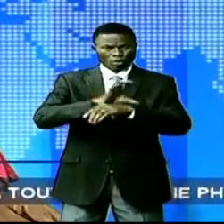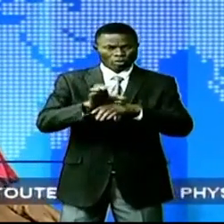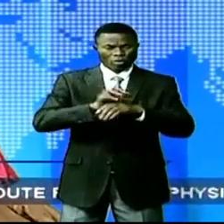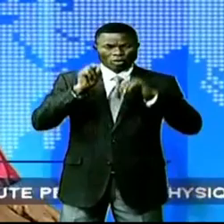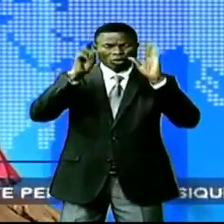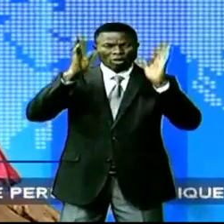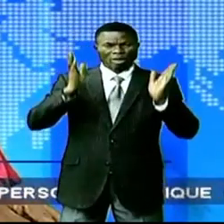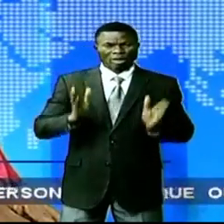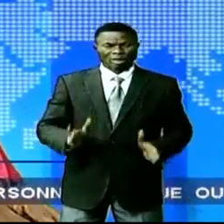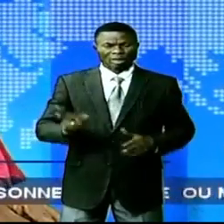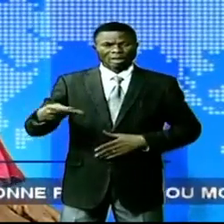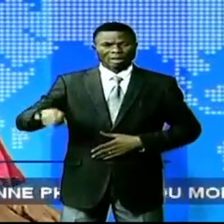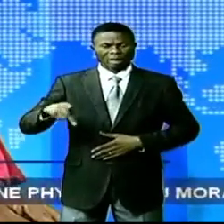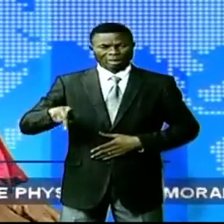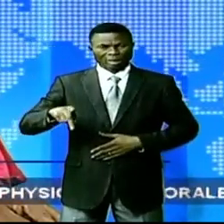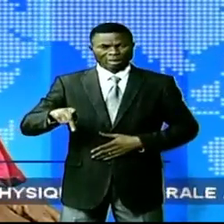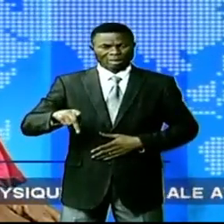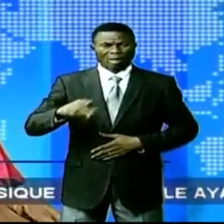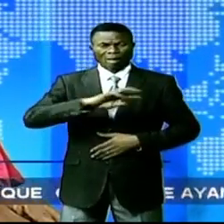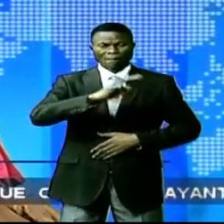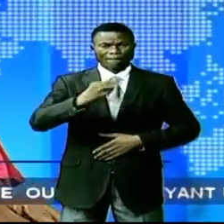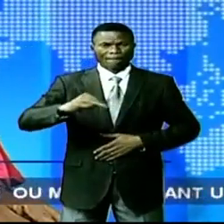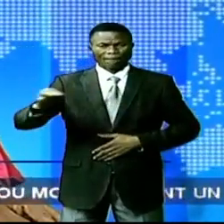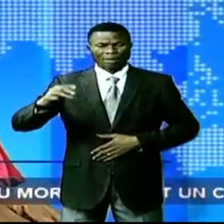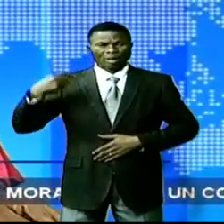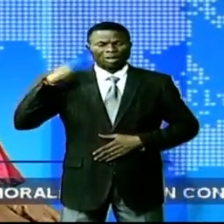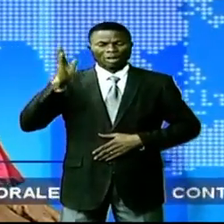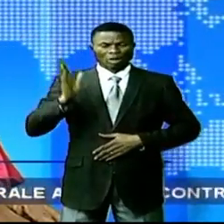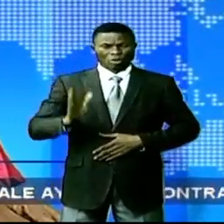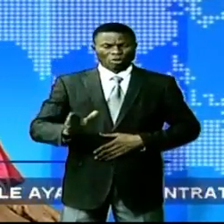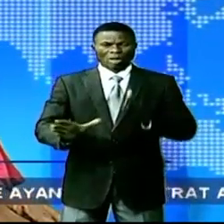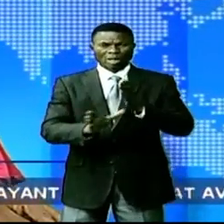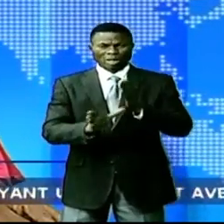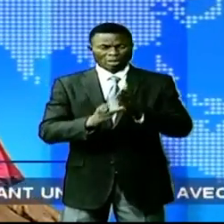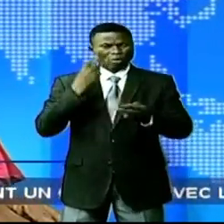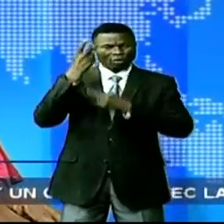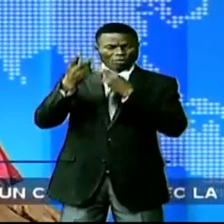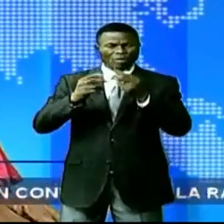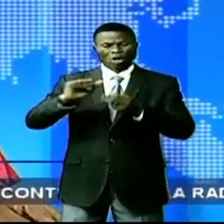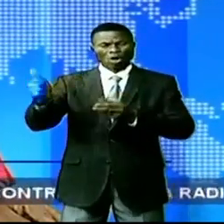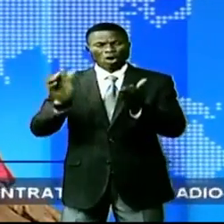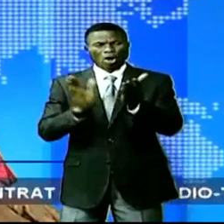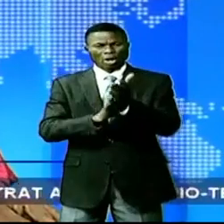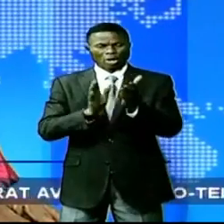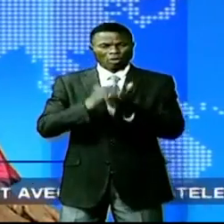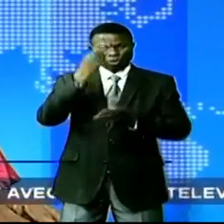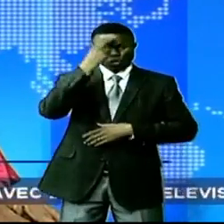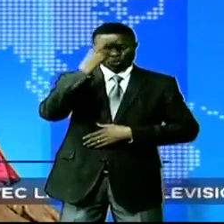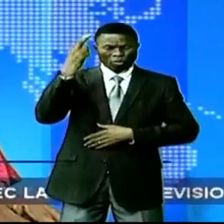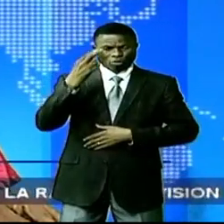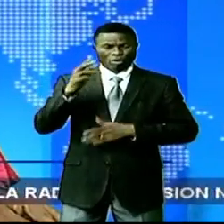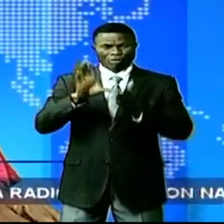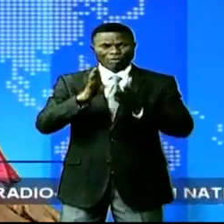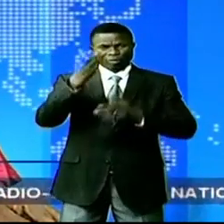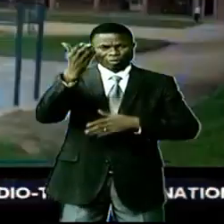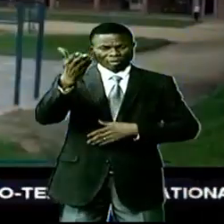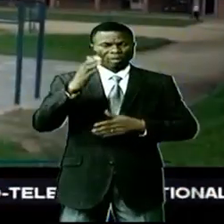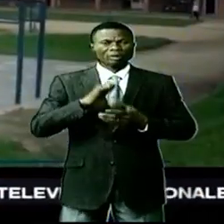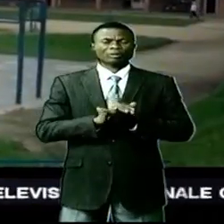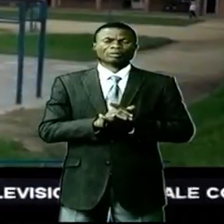enseignants dans la province du Manima, le gouverneur Haït a fait la ronde de quelques écoles catholiques et au redépendant.